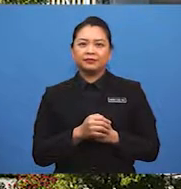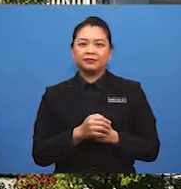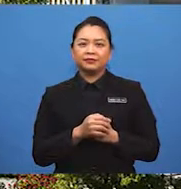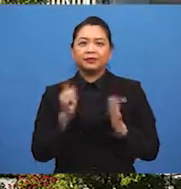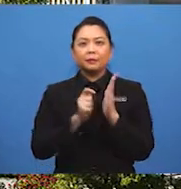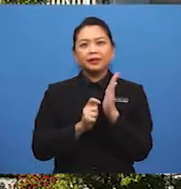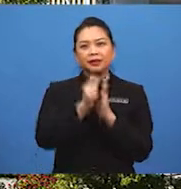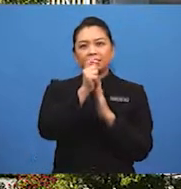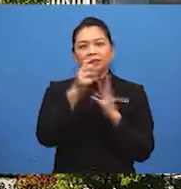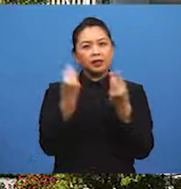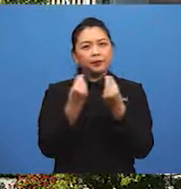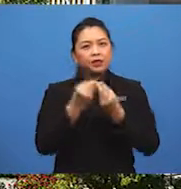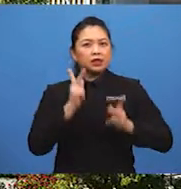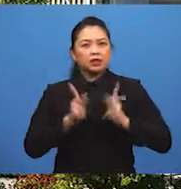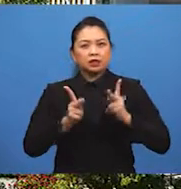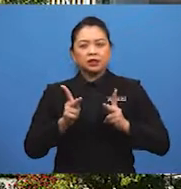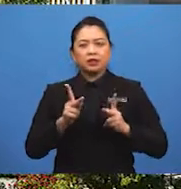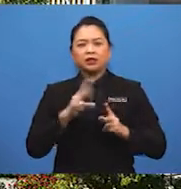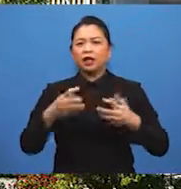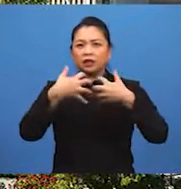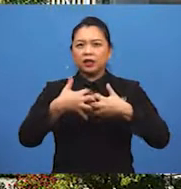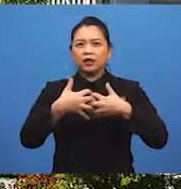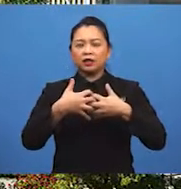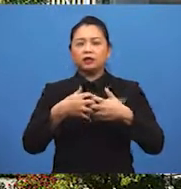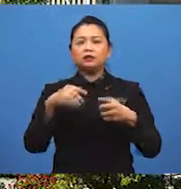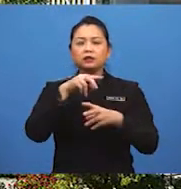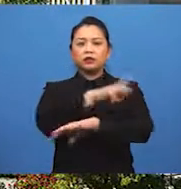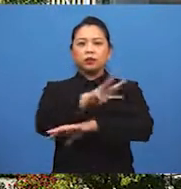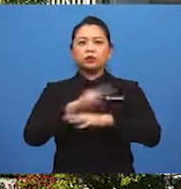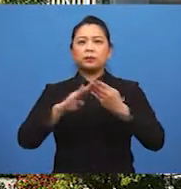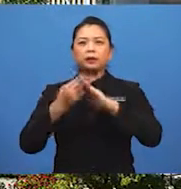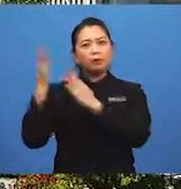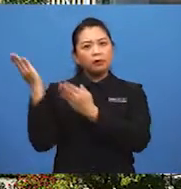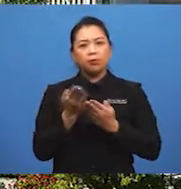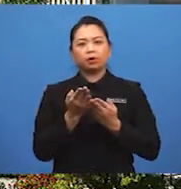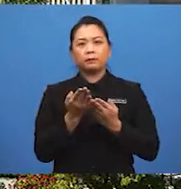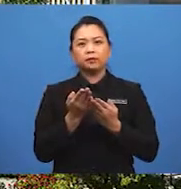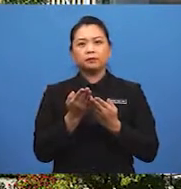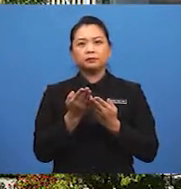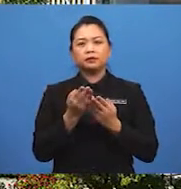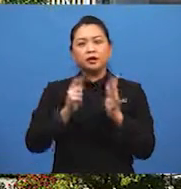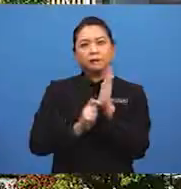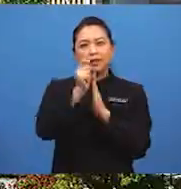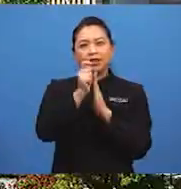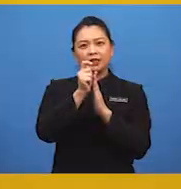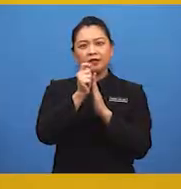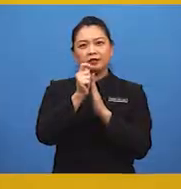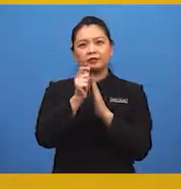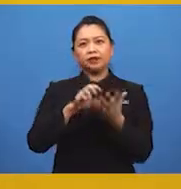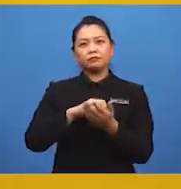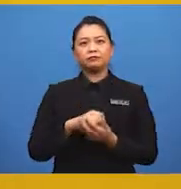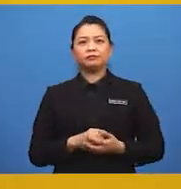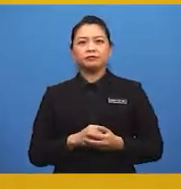peningkatan peningkatan bilangan kenderaan dan kilang di kawasan bandar membawa kepada peningkatan asap.